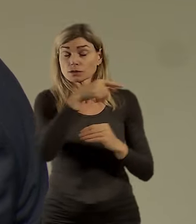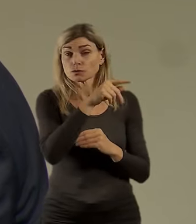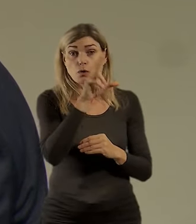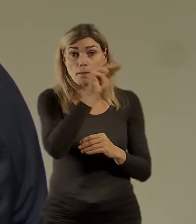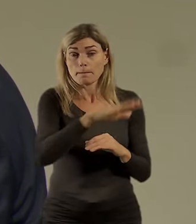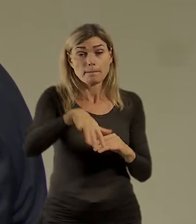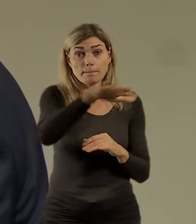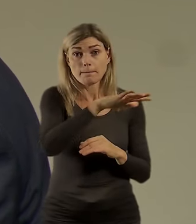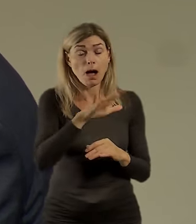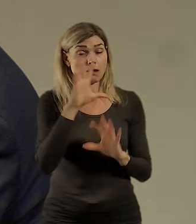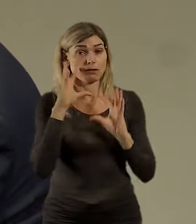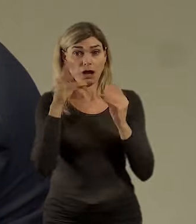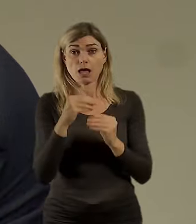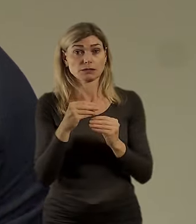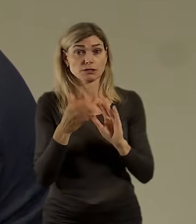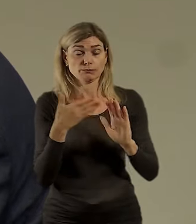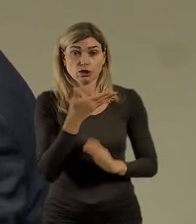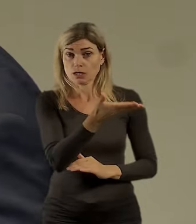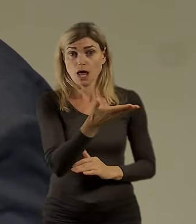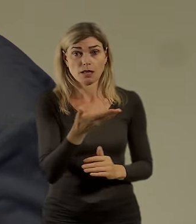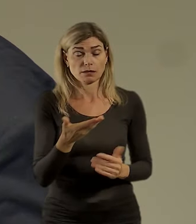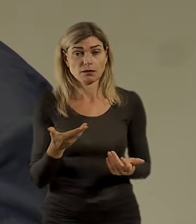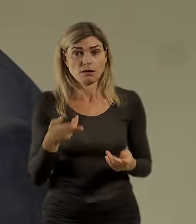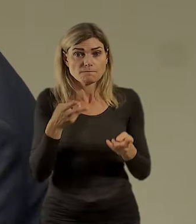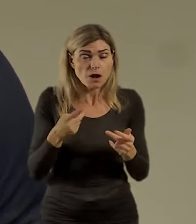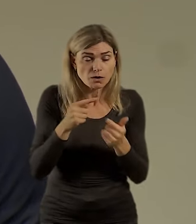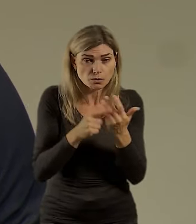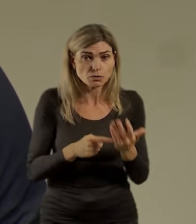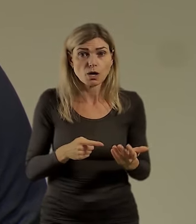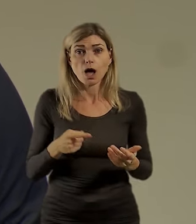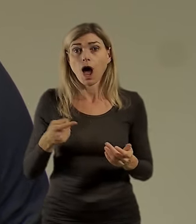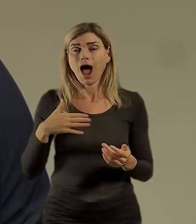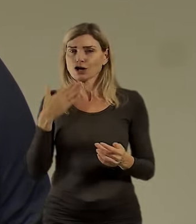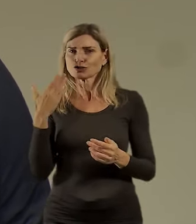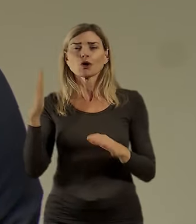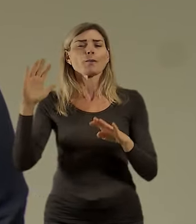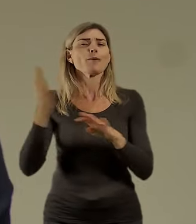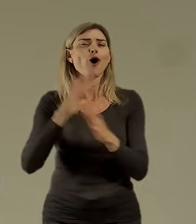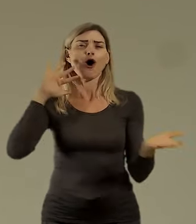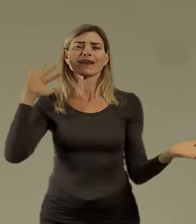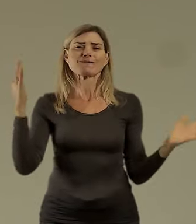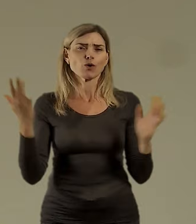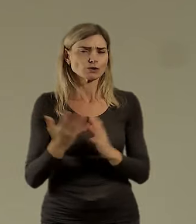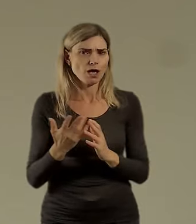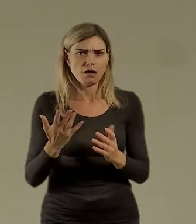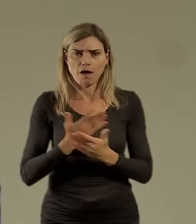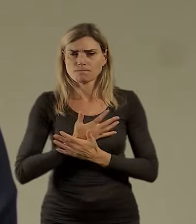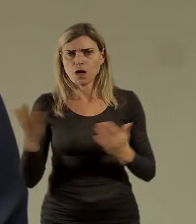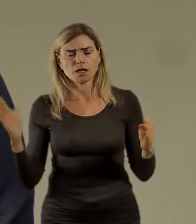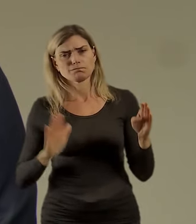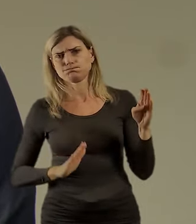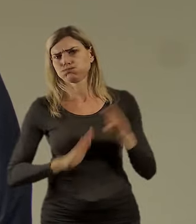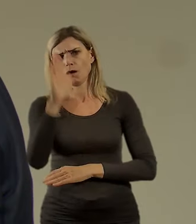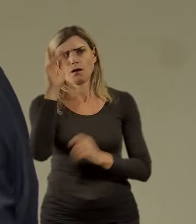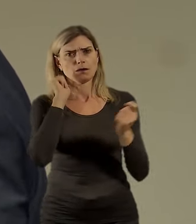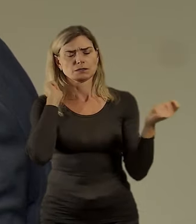vlastně velmi vzorně řešené. A u nás vlastně došlo jako úplně k raket tou sametovou revolucí, což bylo dobře, to vůbec nespochybňuji,